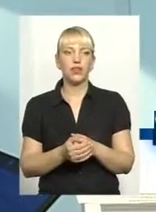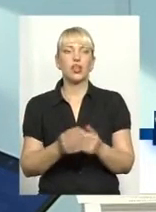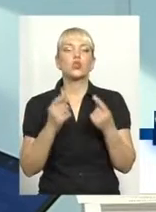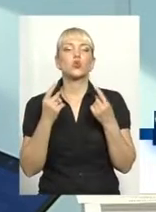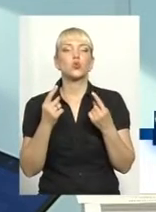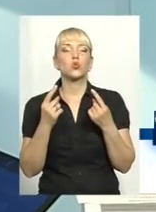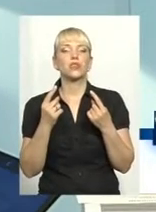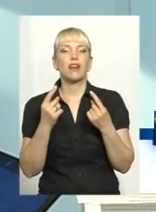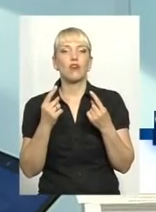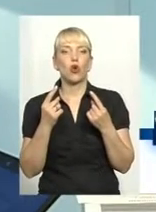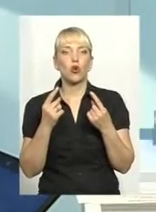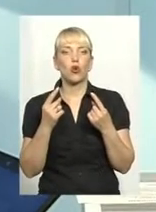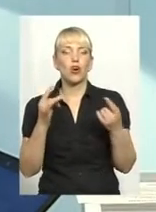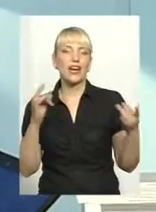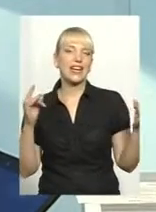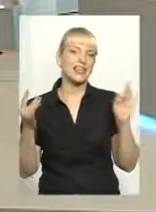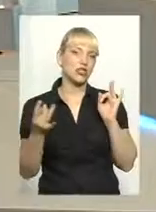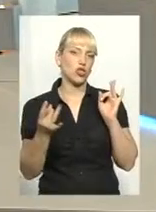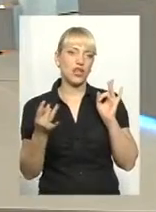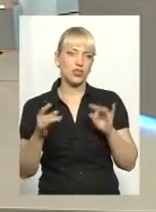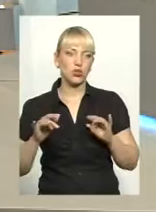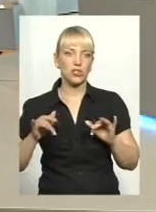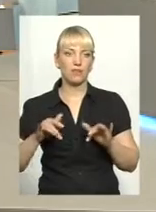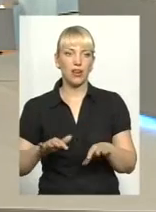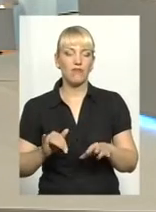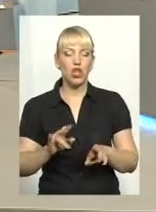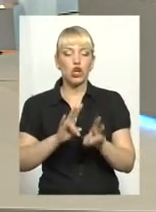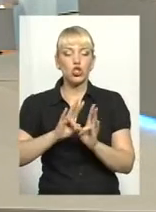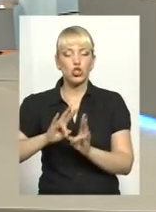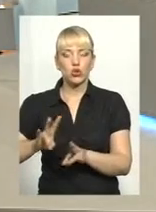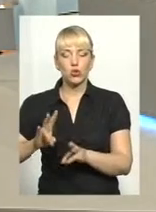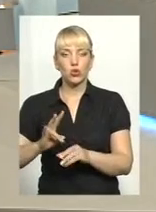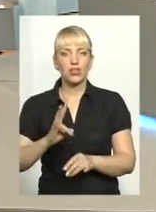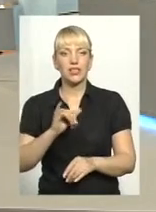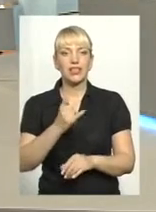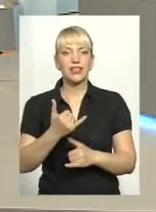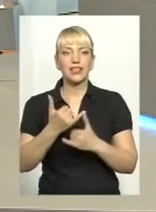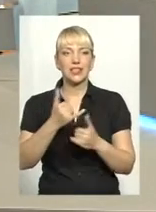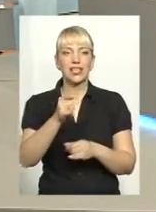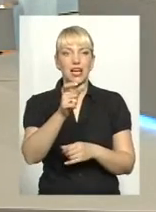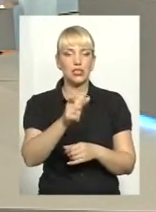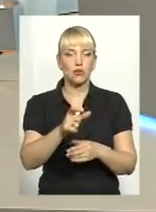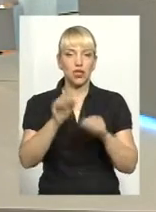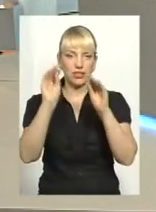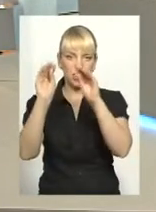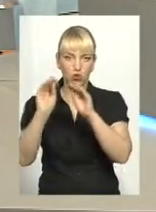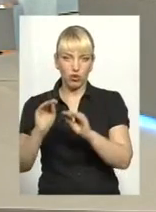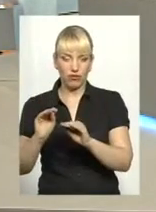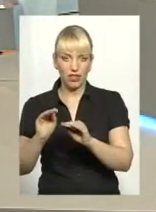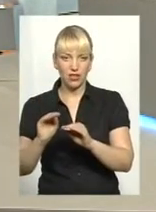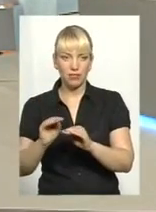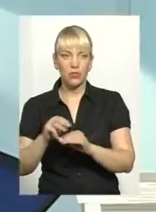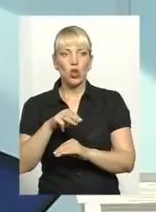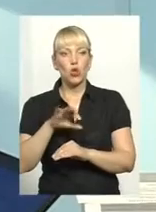суттєвого резонансної справи, і шкоди ні для суб'єкта декларування, то